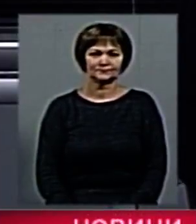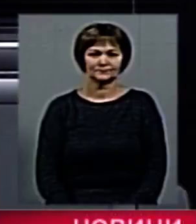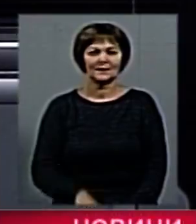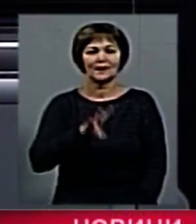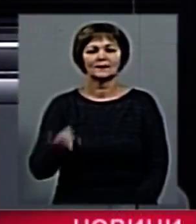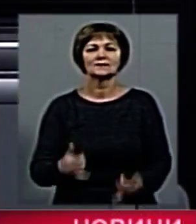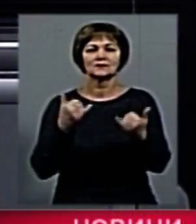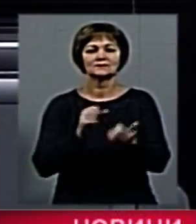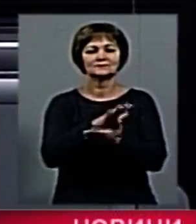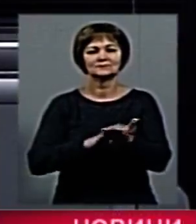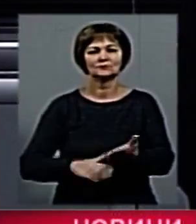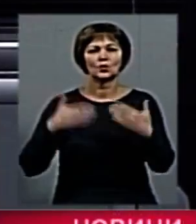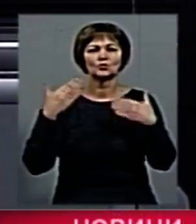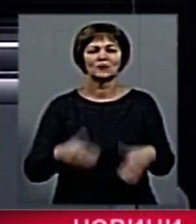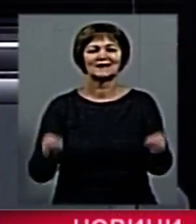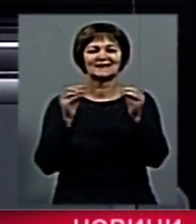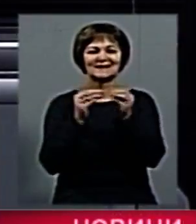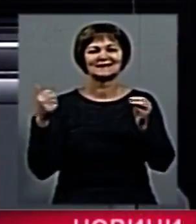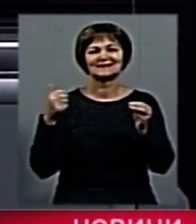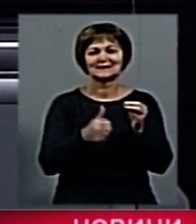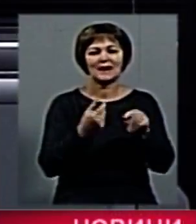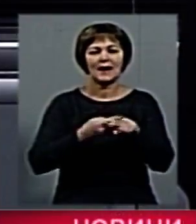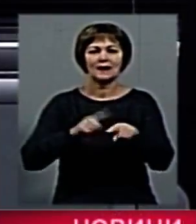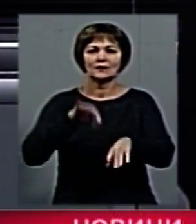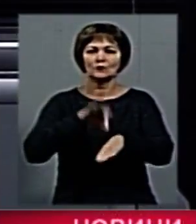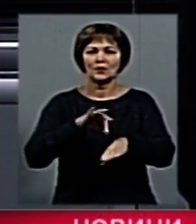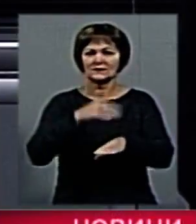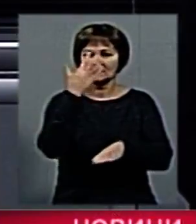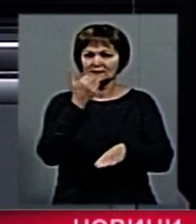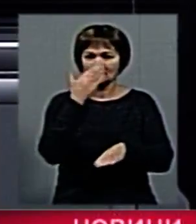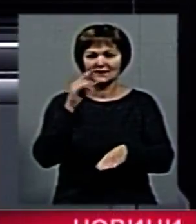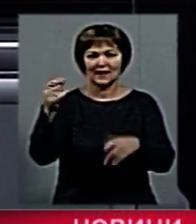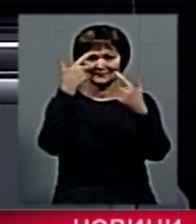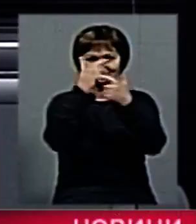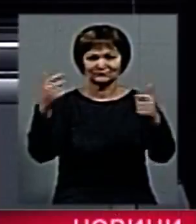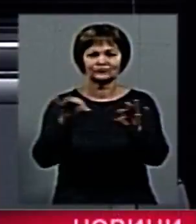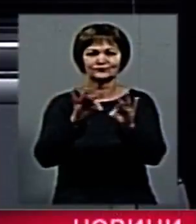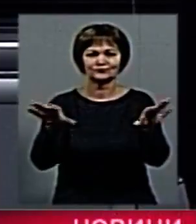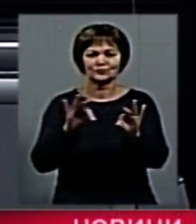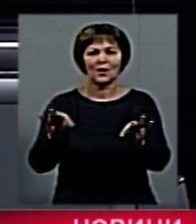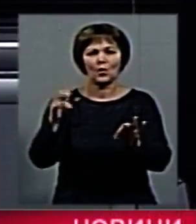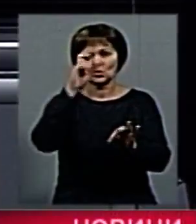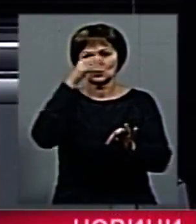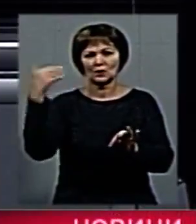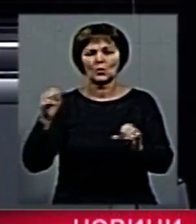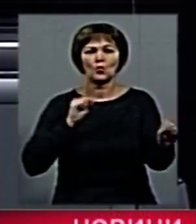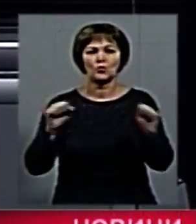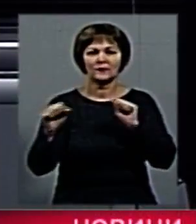Наразі триває 50 тиждень підсезону. За оперативною інформацією Державного управління Житомирський обласний